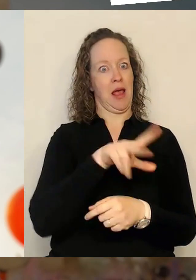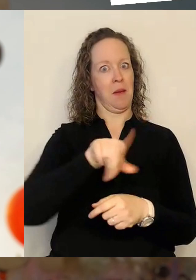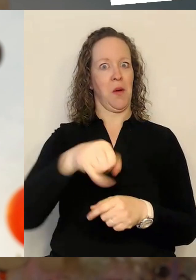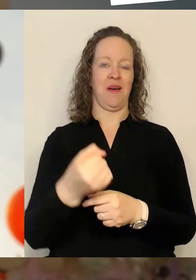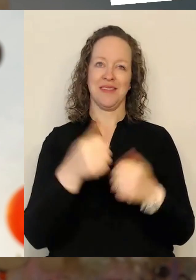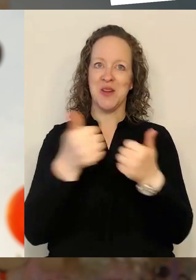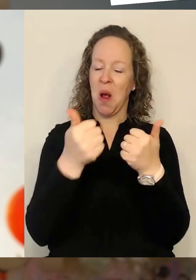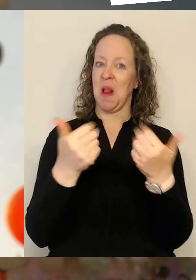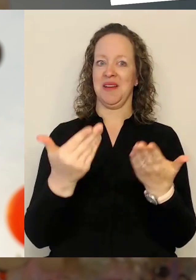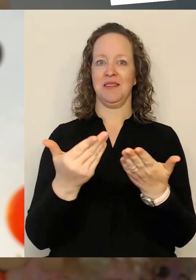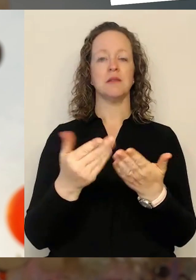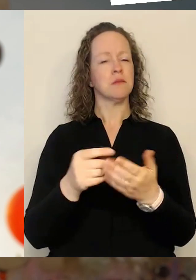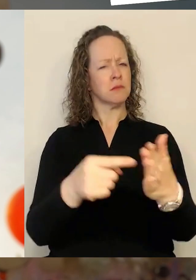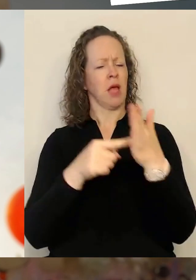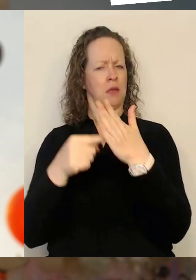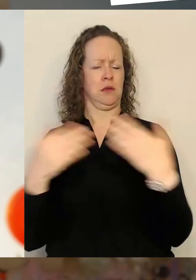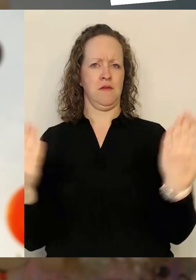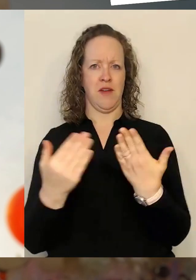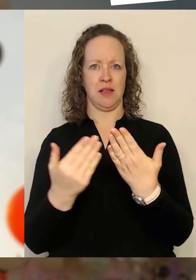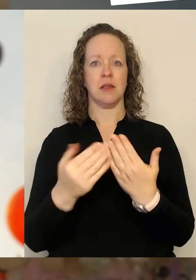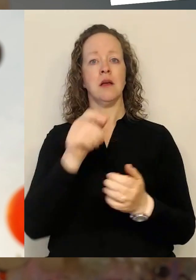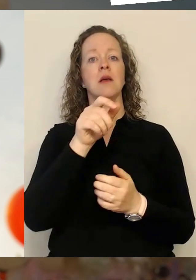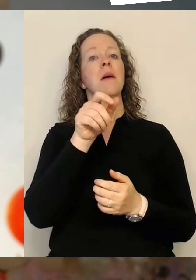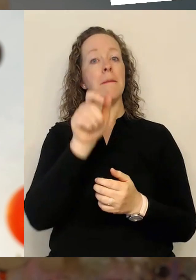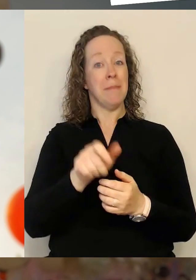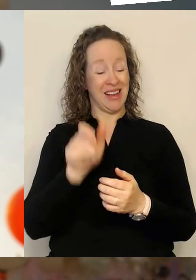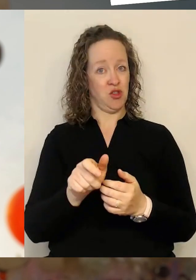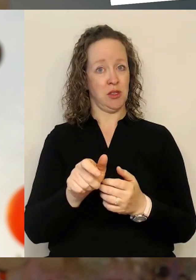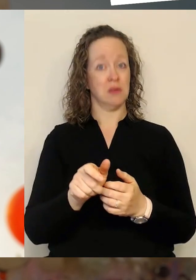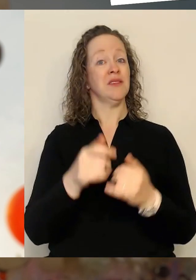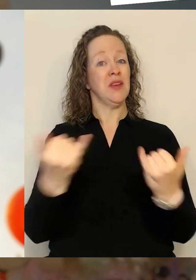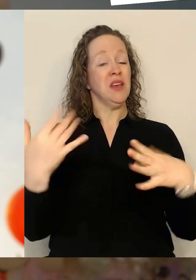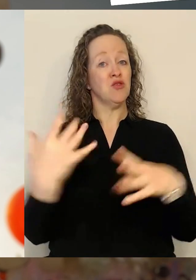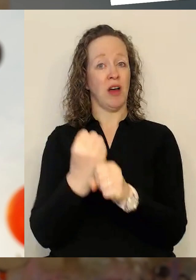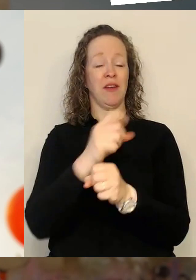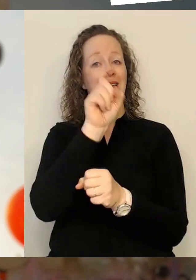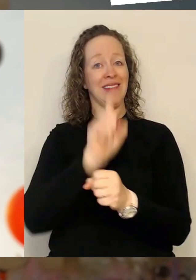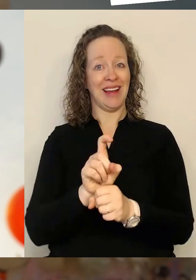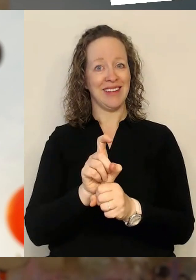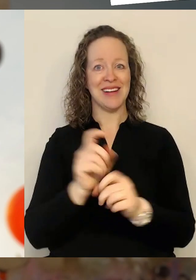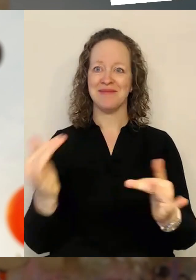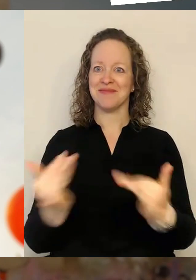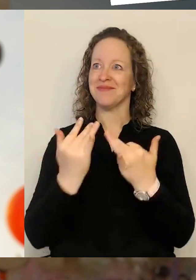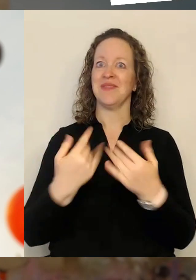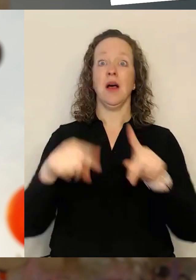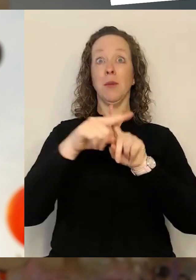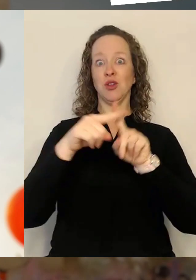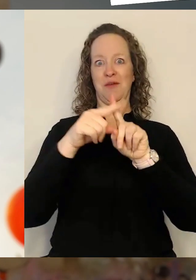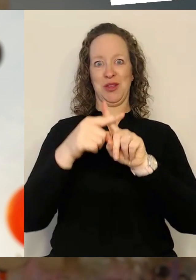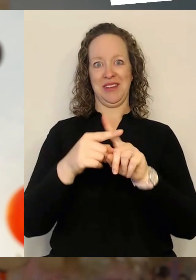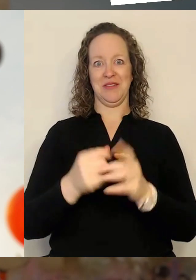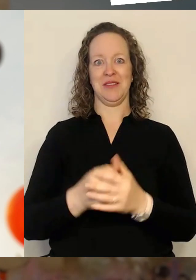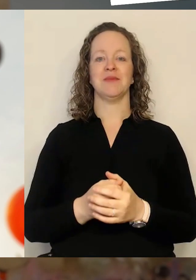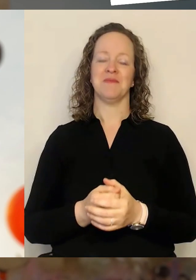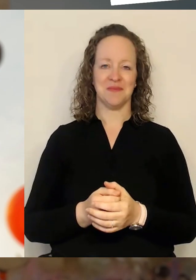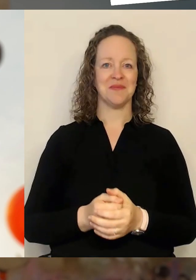wie digitale Technik Menschen nutzen kann. Ich sende ganz, ganz herzliche Glückwünsche an diese beiden Gewinner und danke